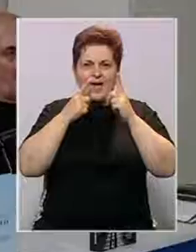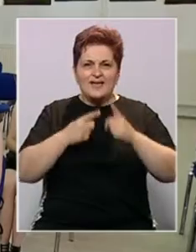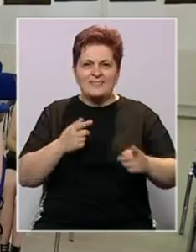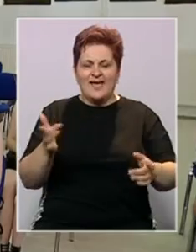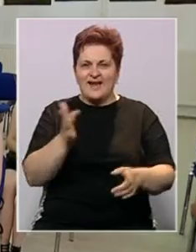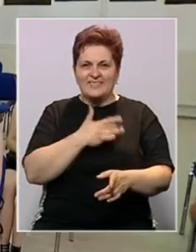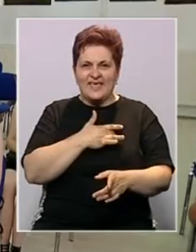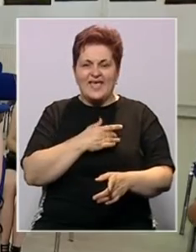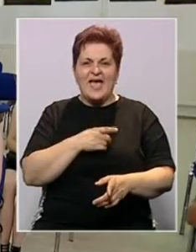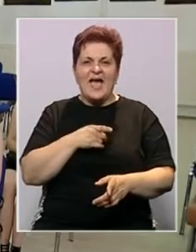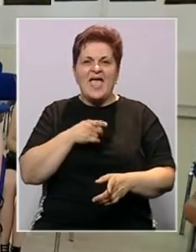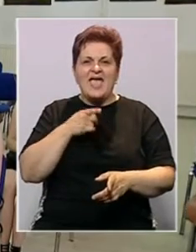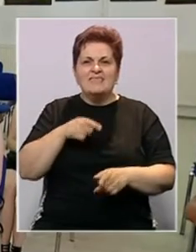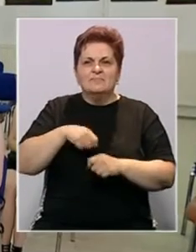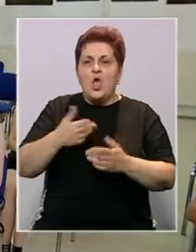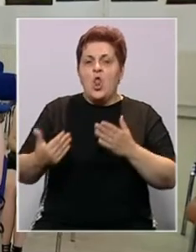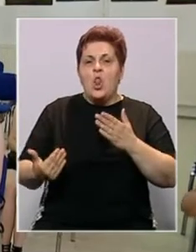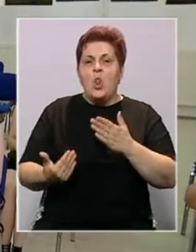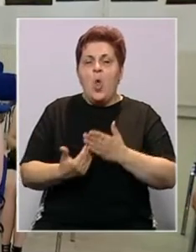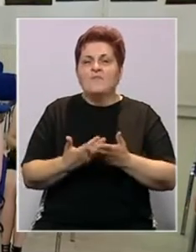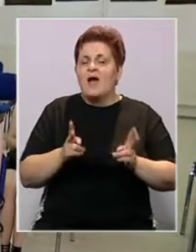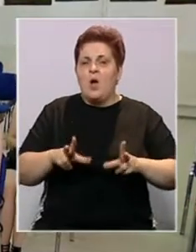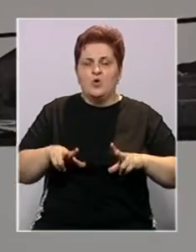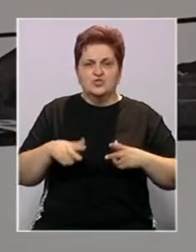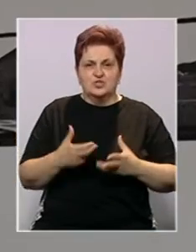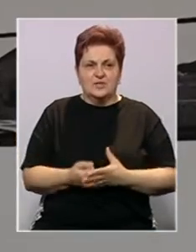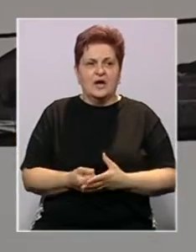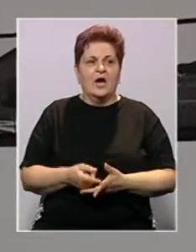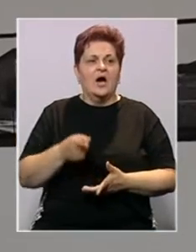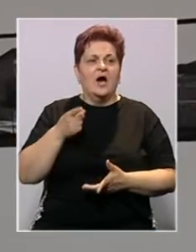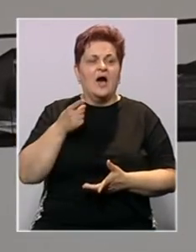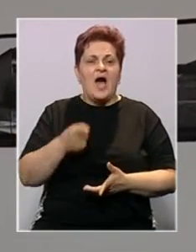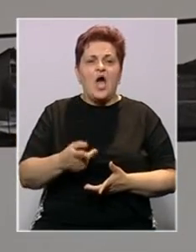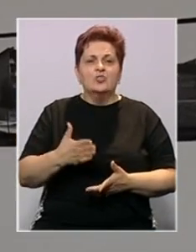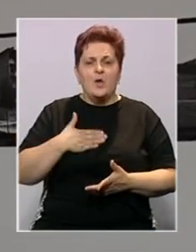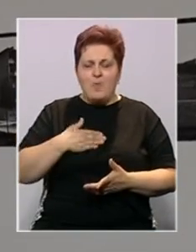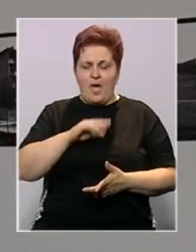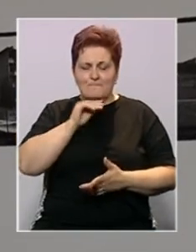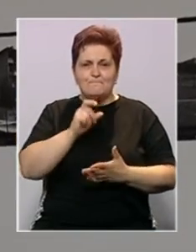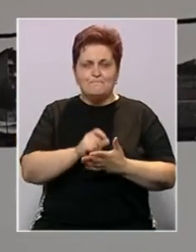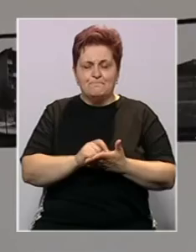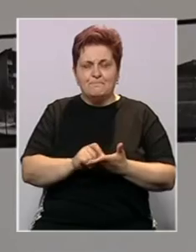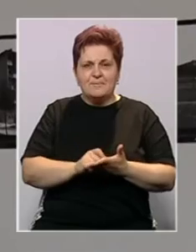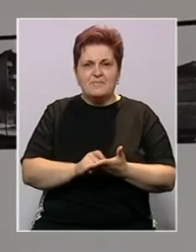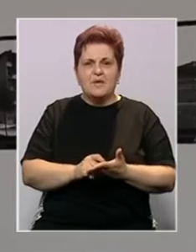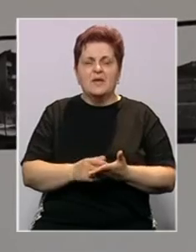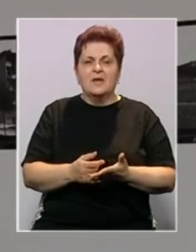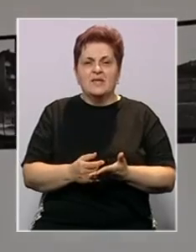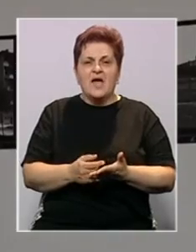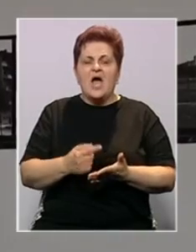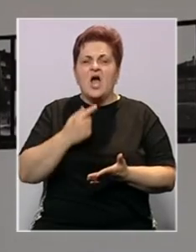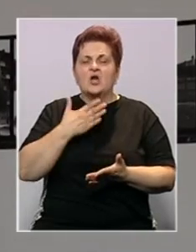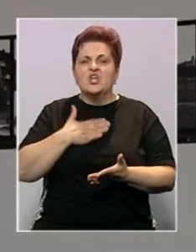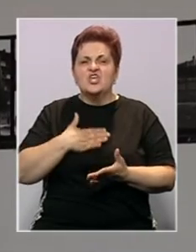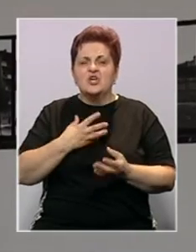granjavanja i njegovoj adaptaciji na novi način života. To je jedna autobiografska priča u kojoj želim prije